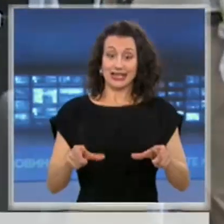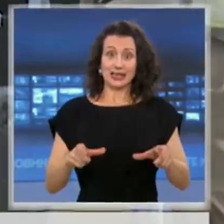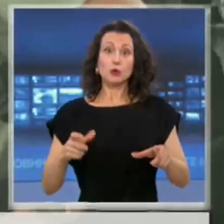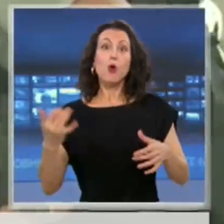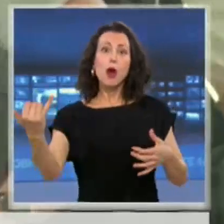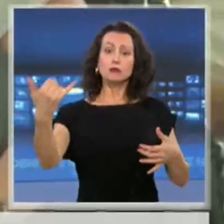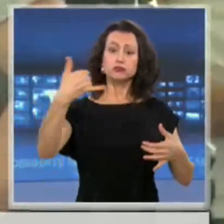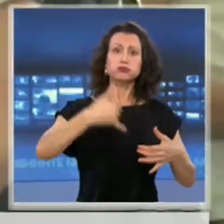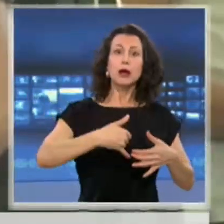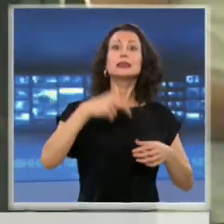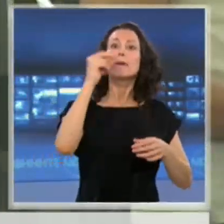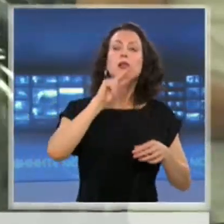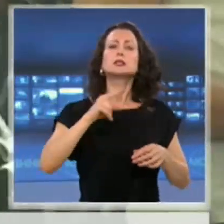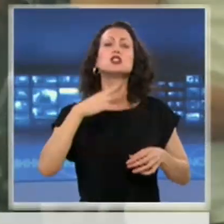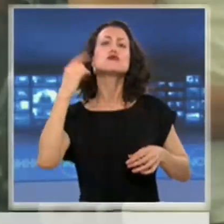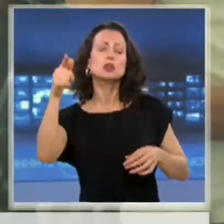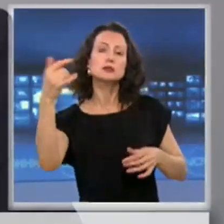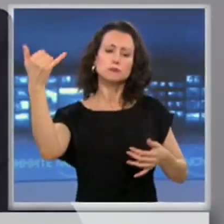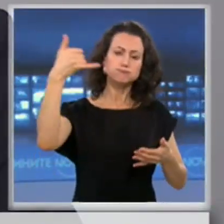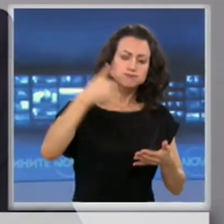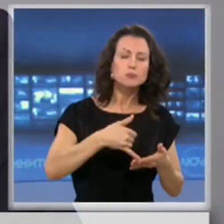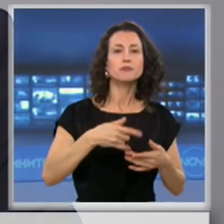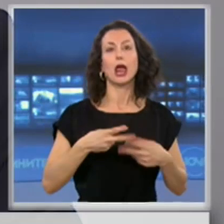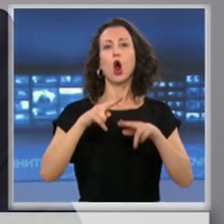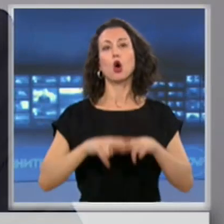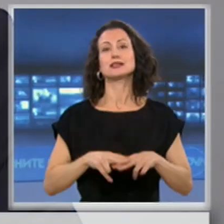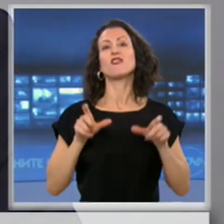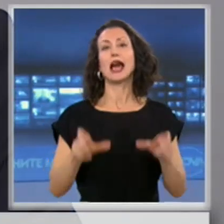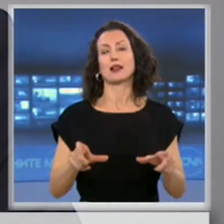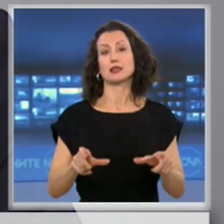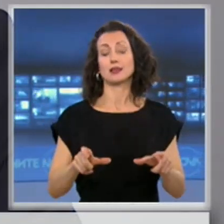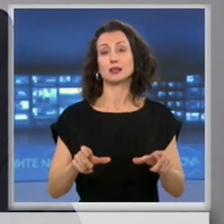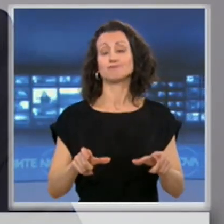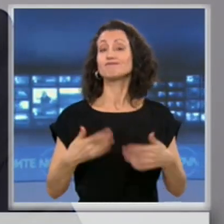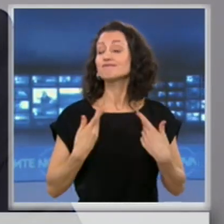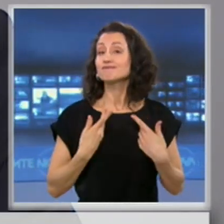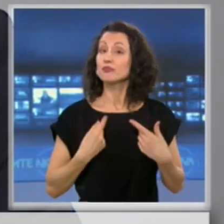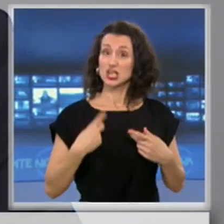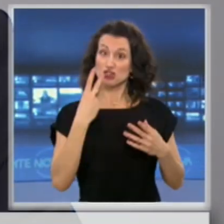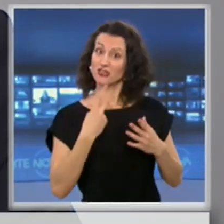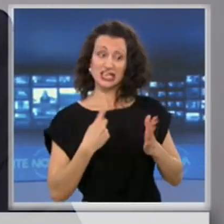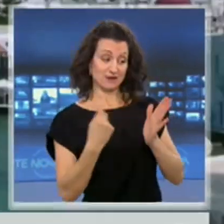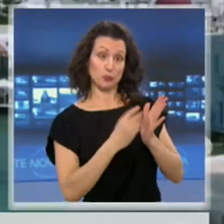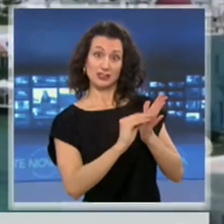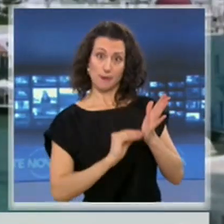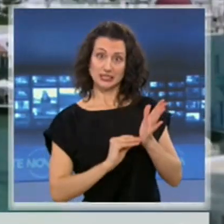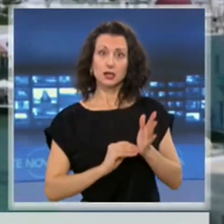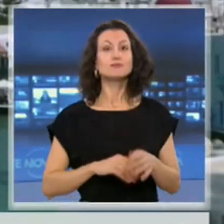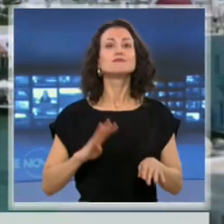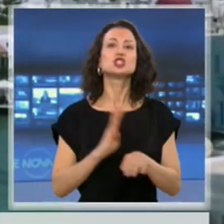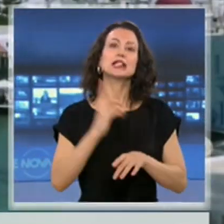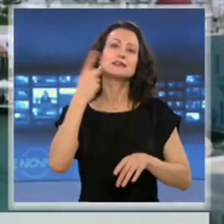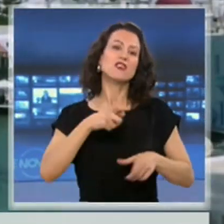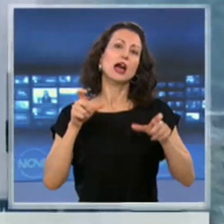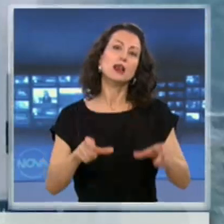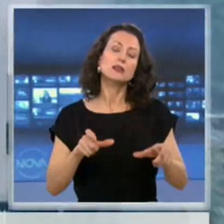на български или чужди граждани, остава. Загласно с заповедта, която ще видите, остава 14-дневната карантина. И ще продължи да